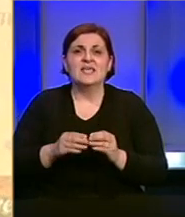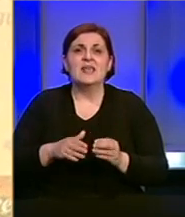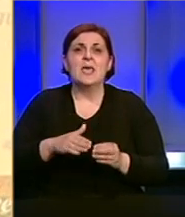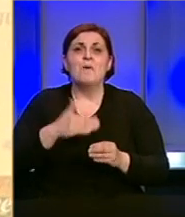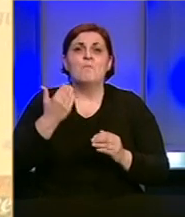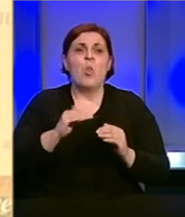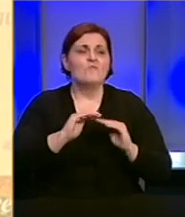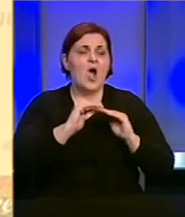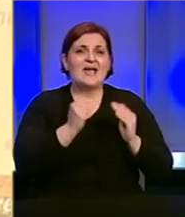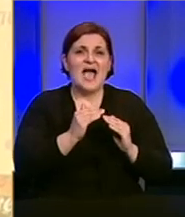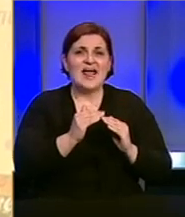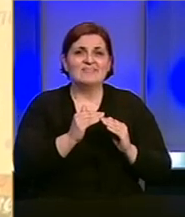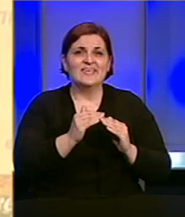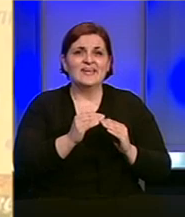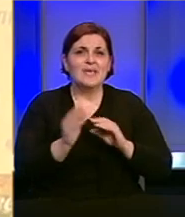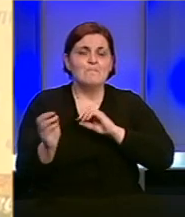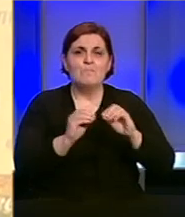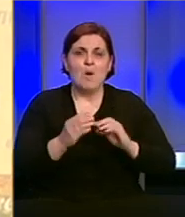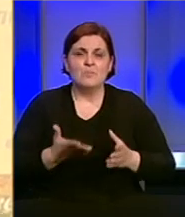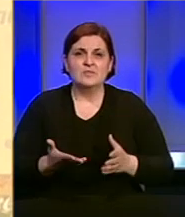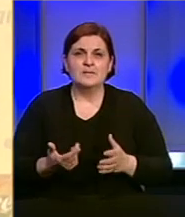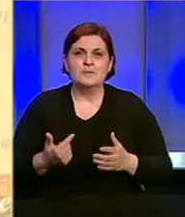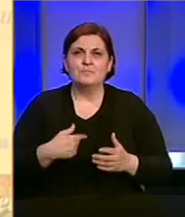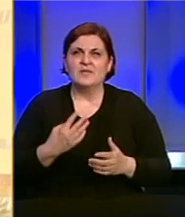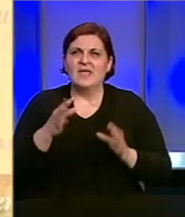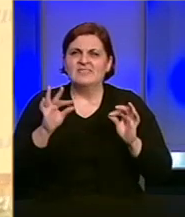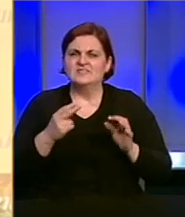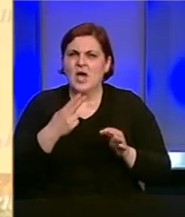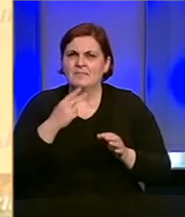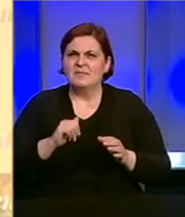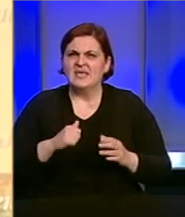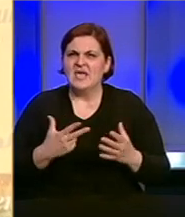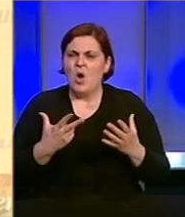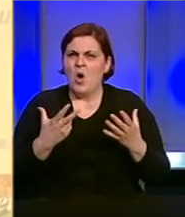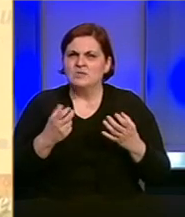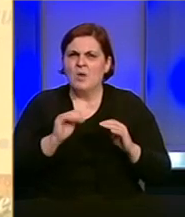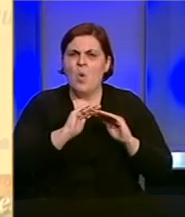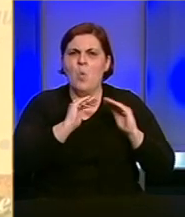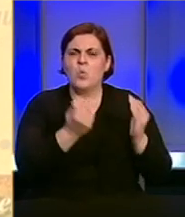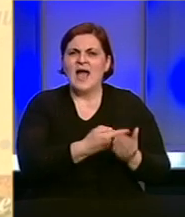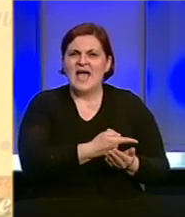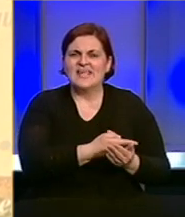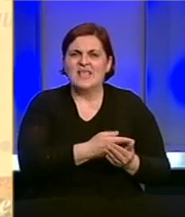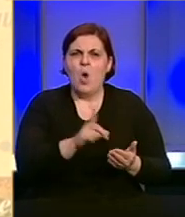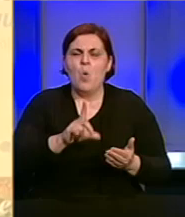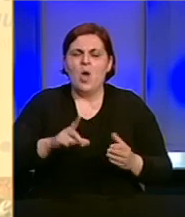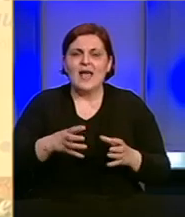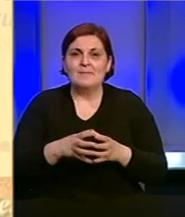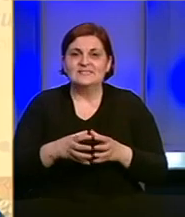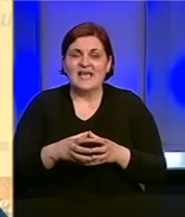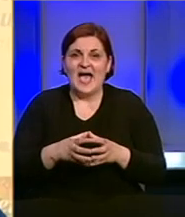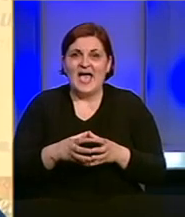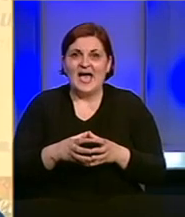karantini. Tim koji ja vodim, je recimo 10.4. imao 808 ljudi u karantinima u lokalnim zajednicama.